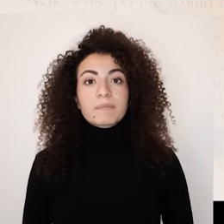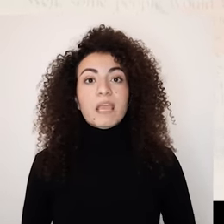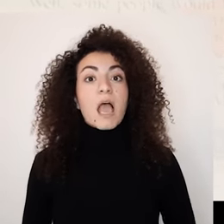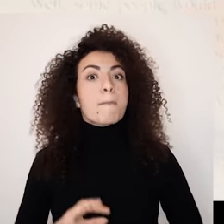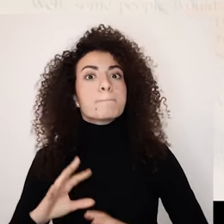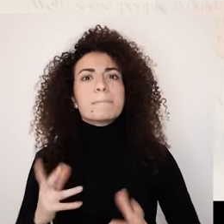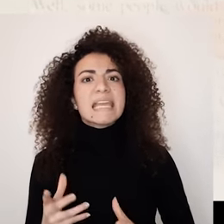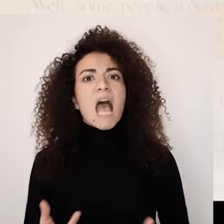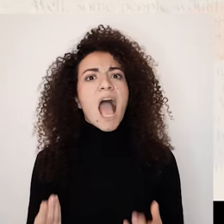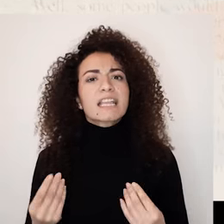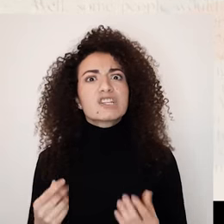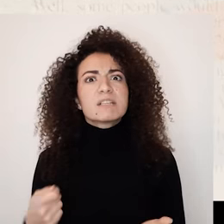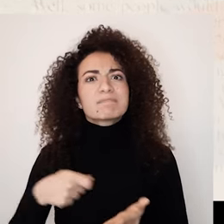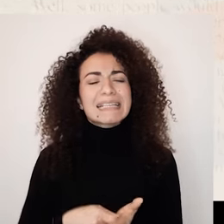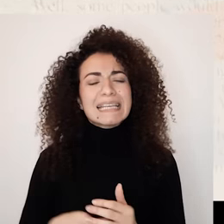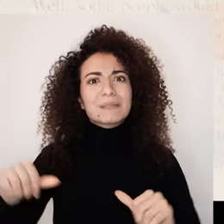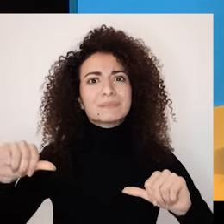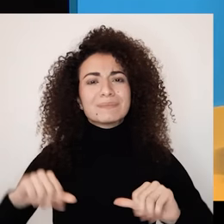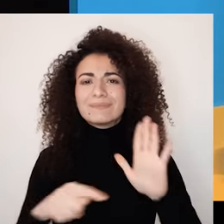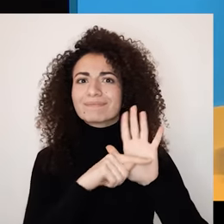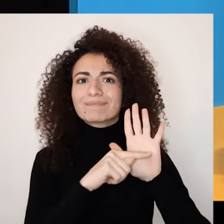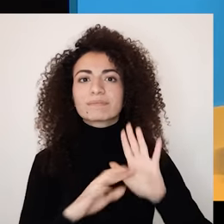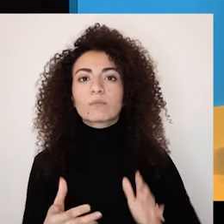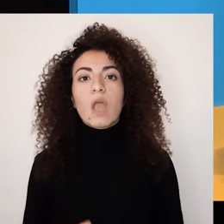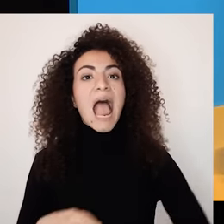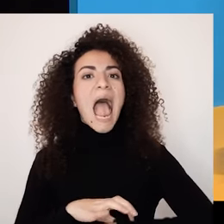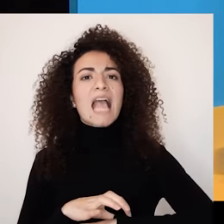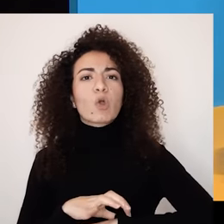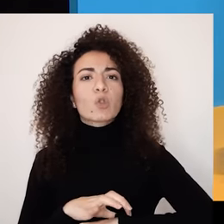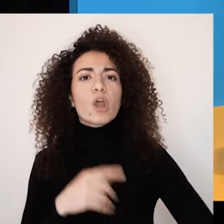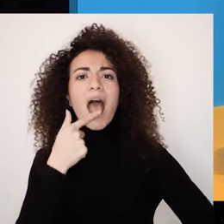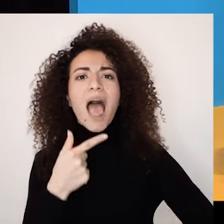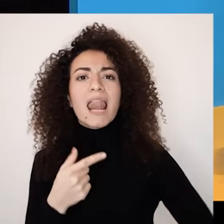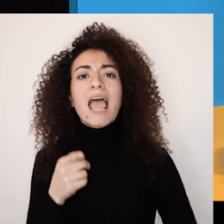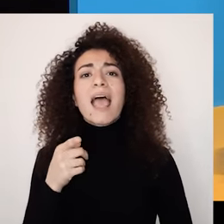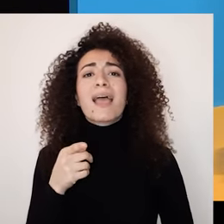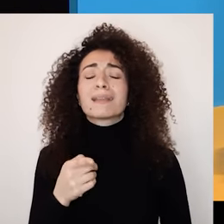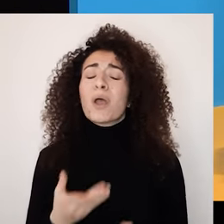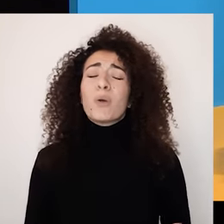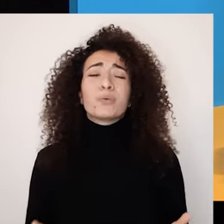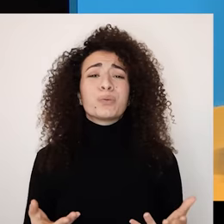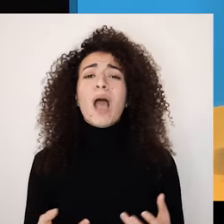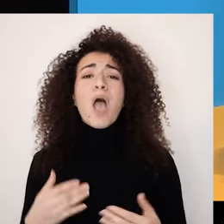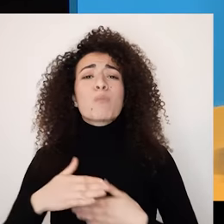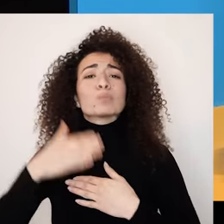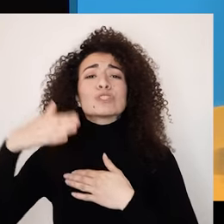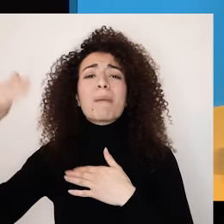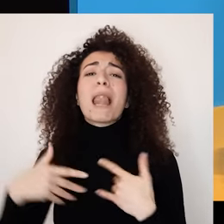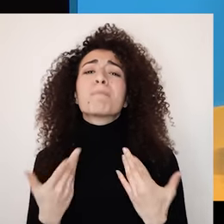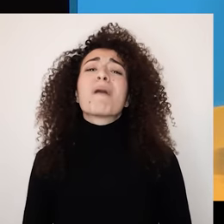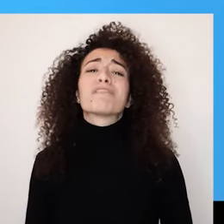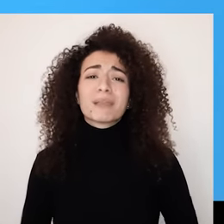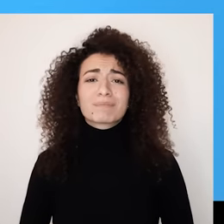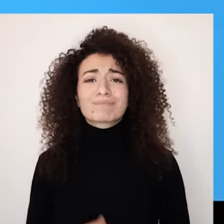الرسائل السلبية لتلقطها فكانت من طبيبة اللي اعتبرها أنها تعيش حياة مأساوية وهي بزهرة